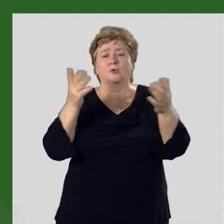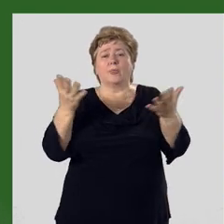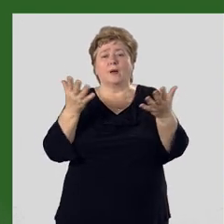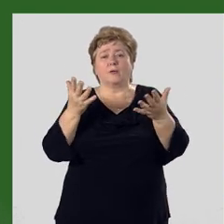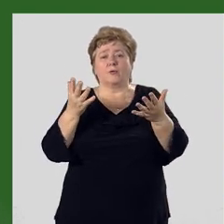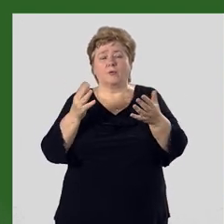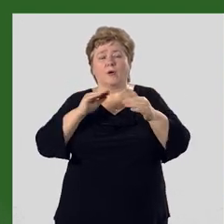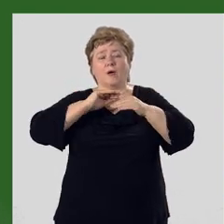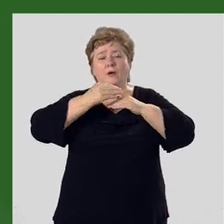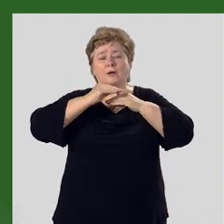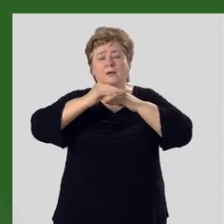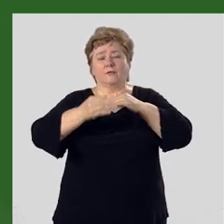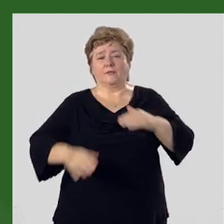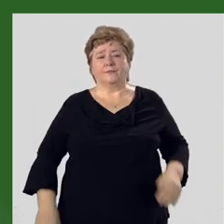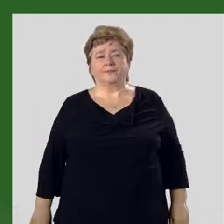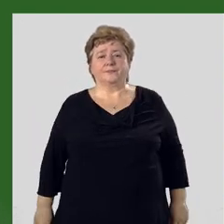такое рельеф?